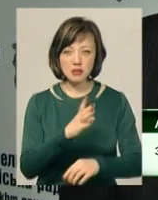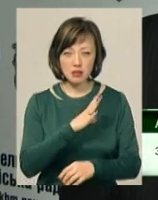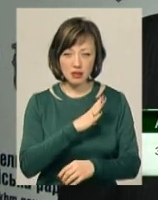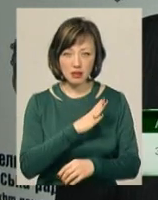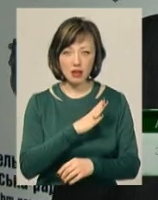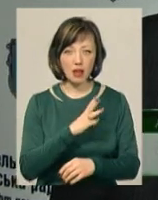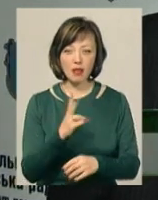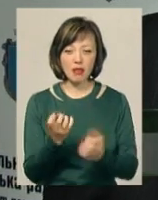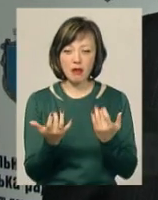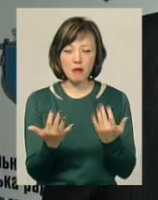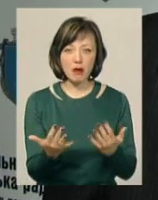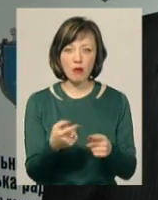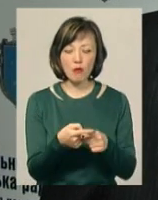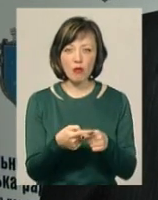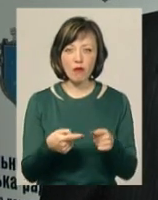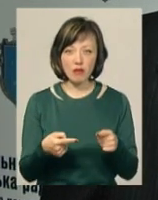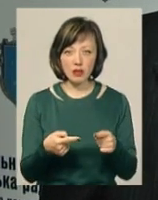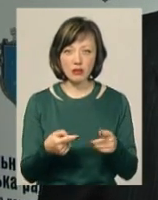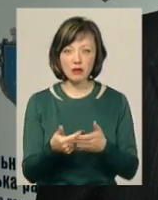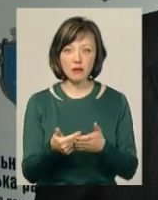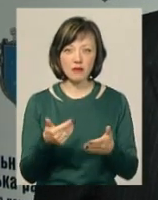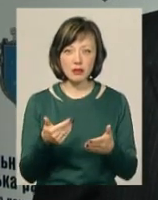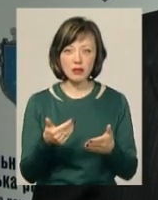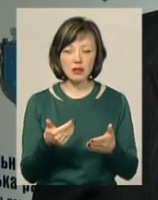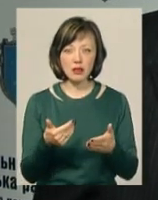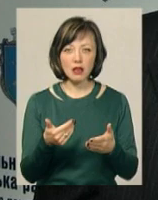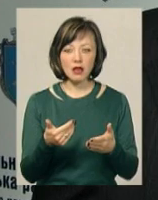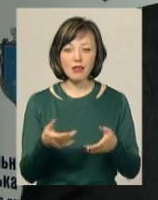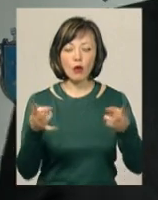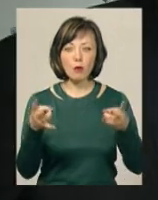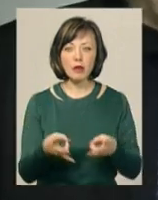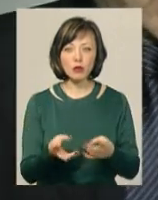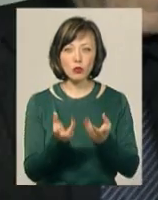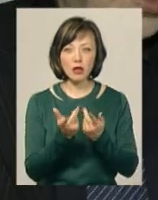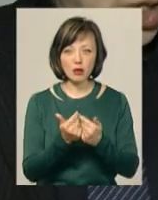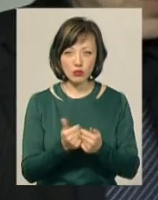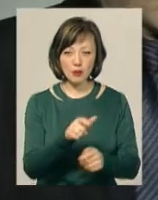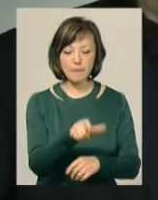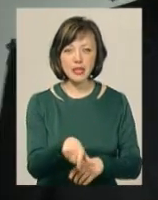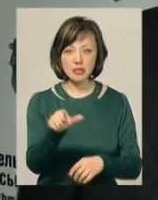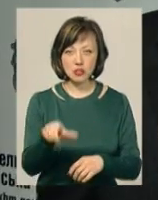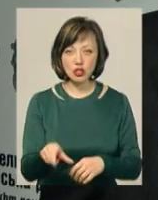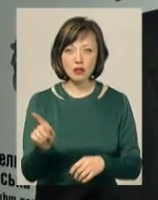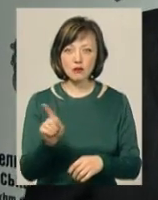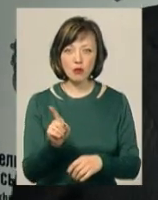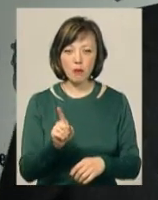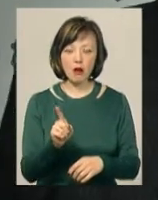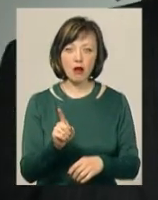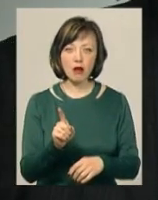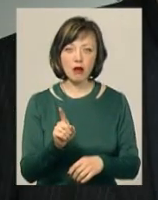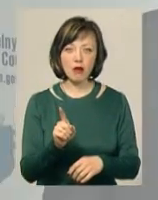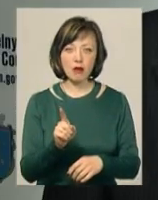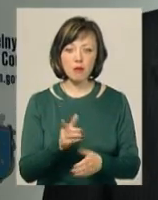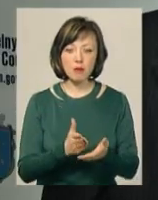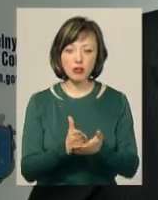вони не набирали навіть половини від тої необхідної кількості пасажирів, щоб маршрут вийшов хоча б